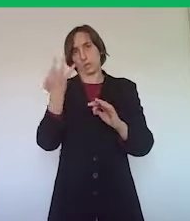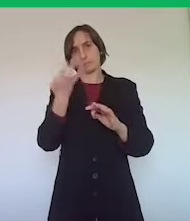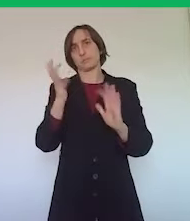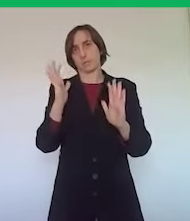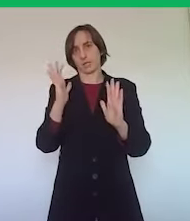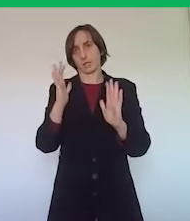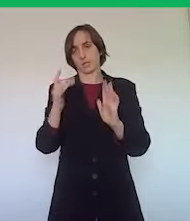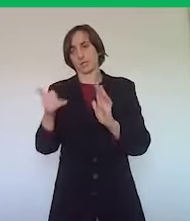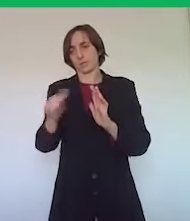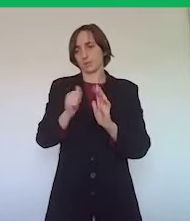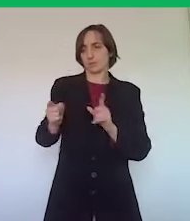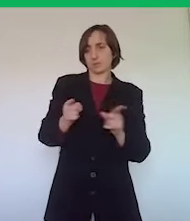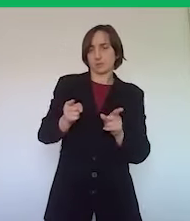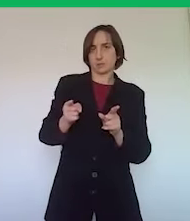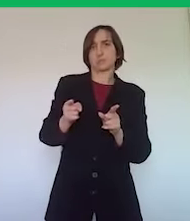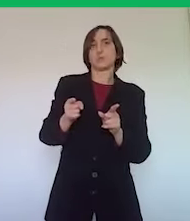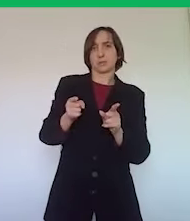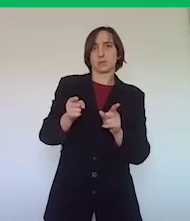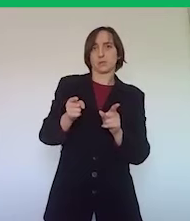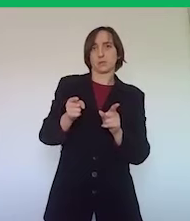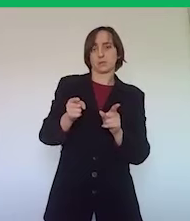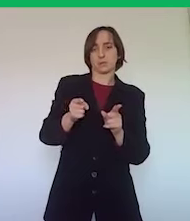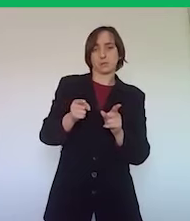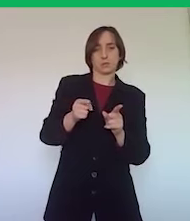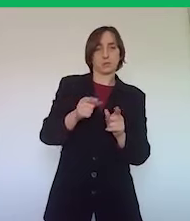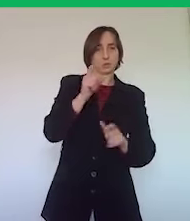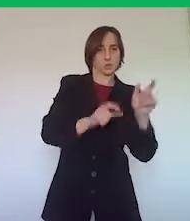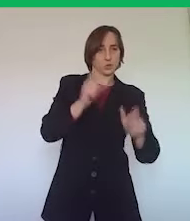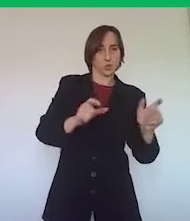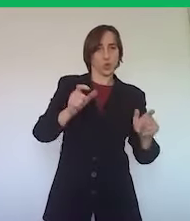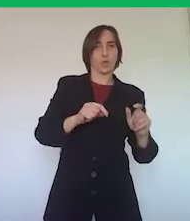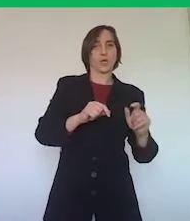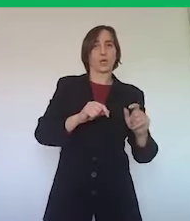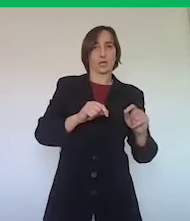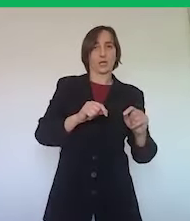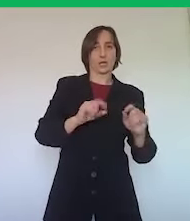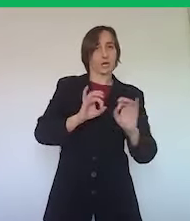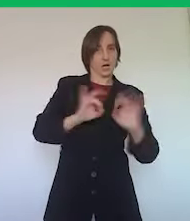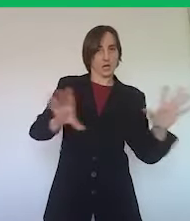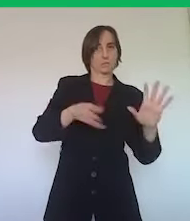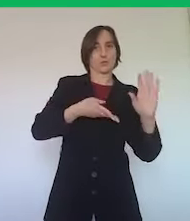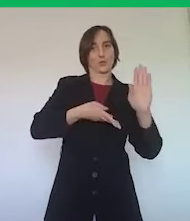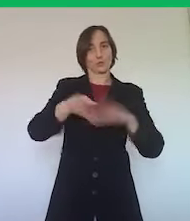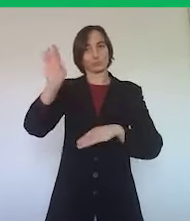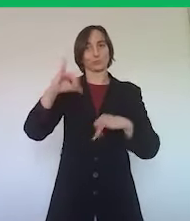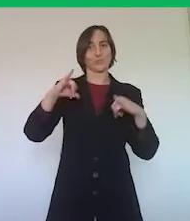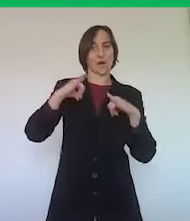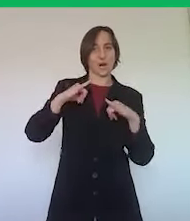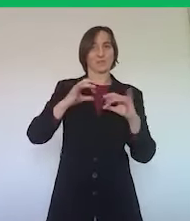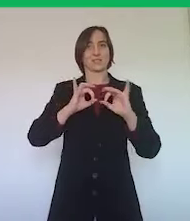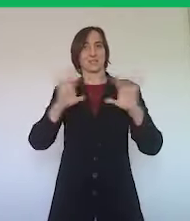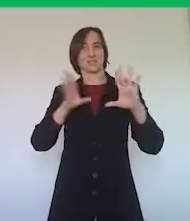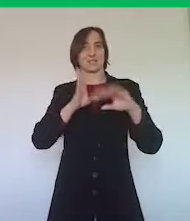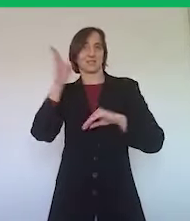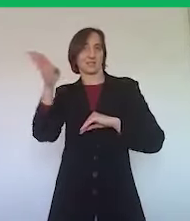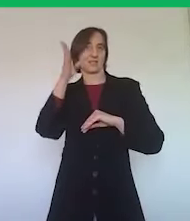accompagnata dalla fase in cui i cittadini potranno muoversi per andare a trascorrere